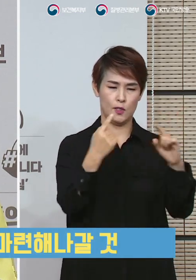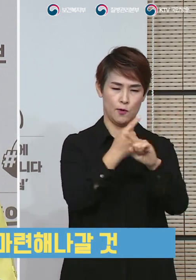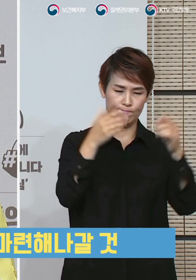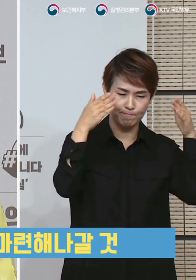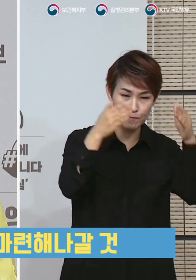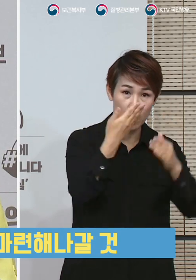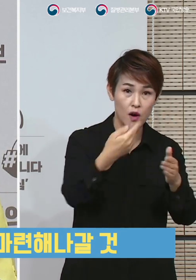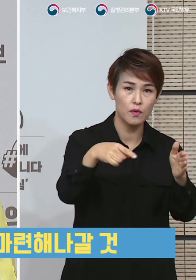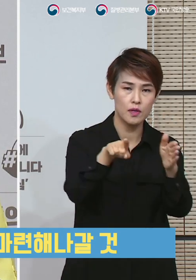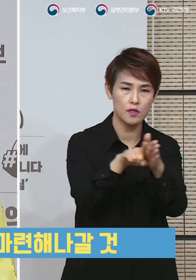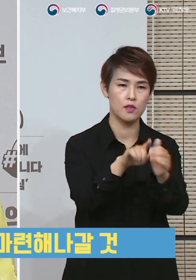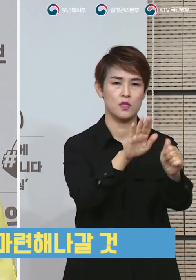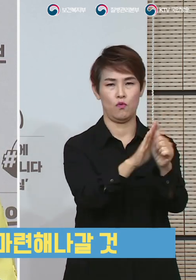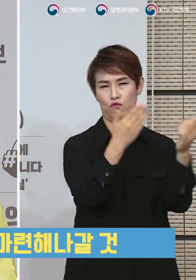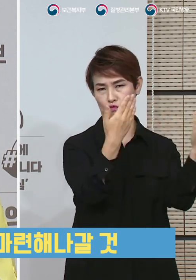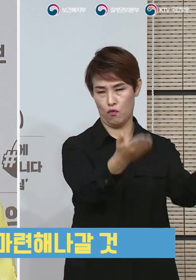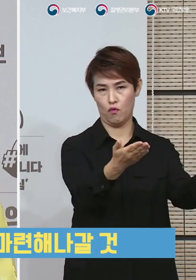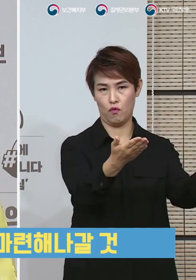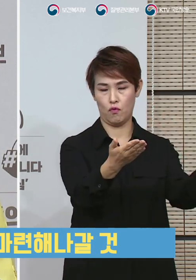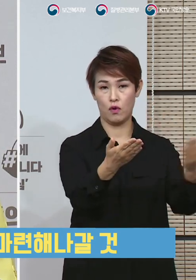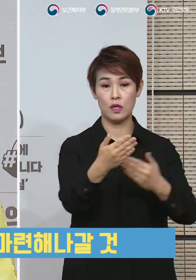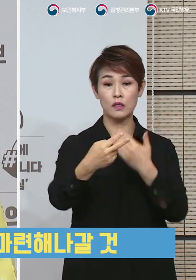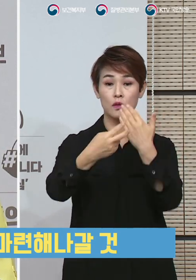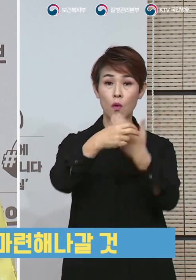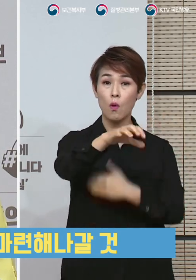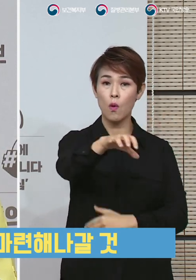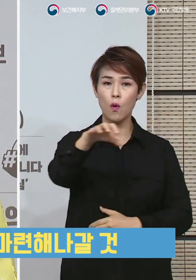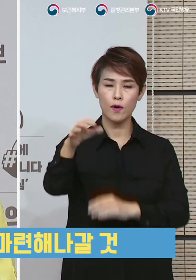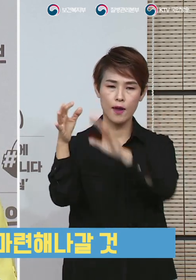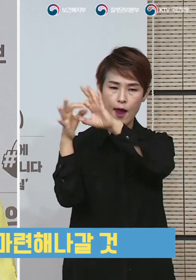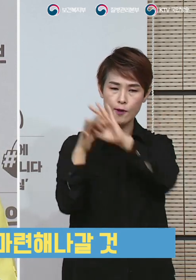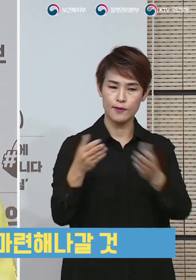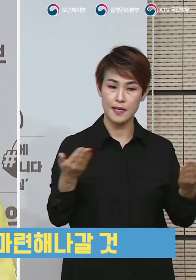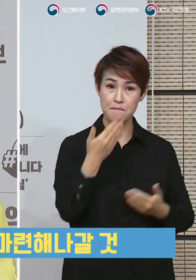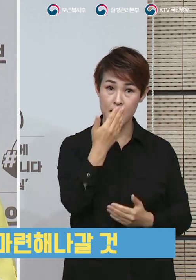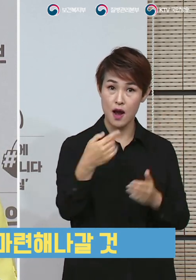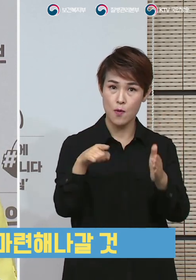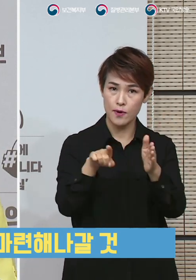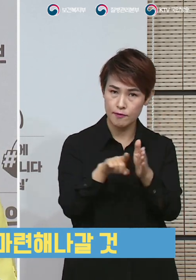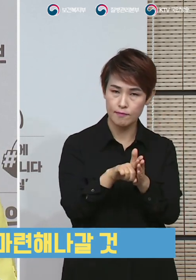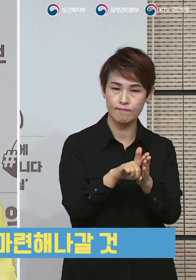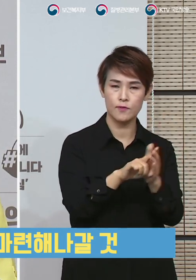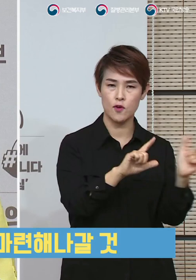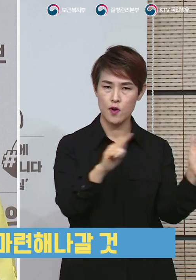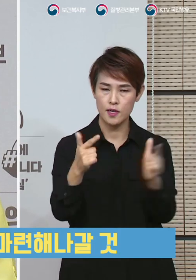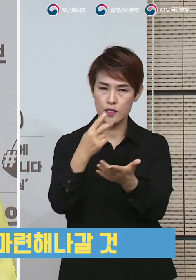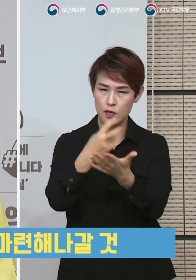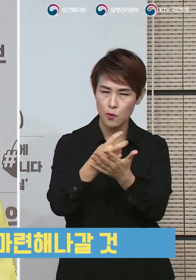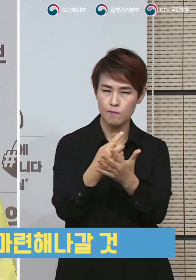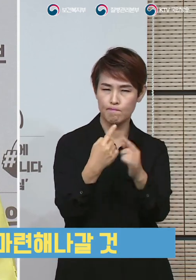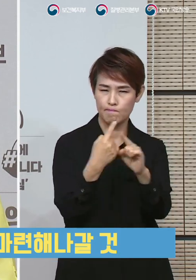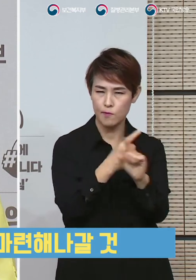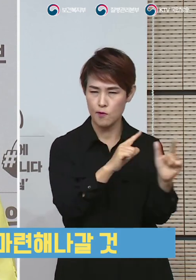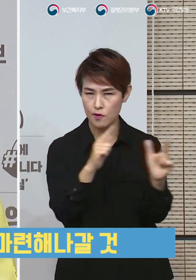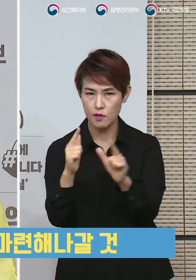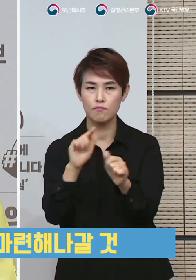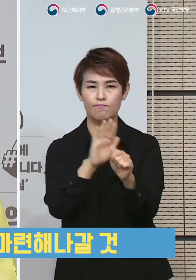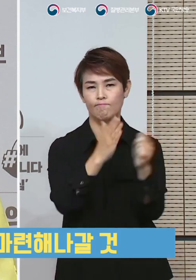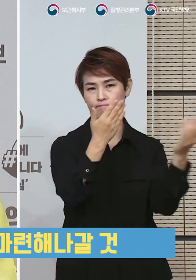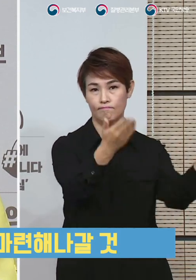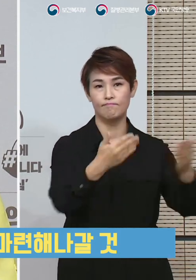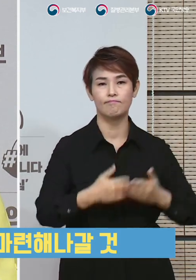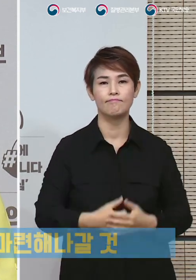지원하고 있고 앞으로도 의료 현장에서 계속 근무할 수 있도록 각종 제도적 개선 방안을 마련해